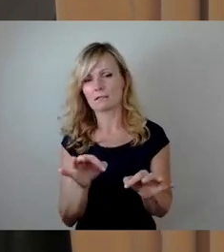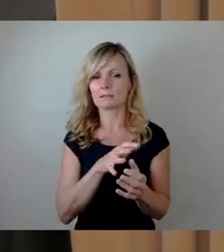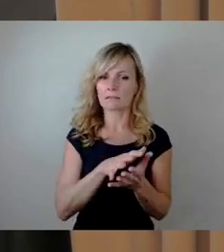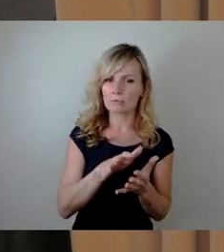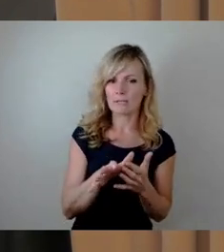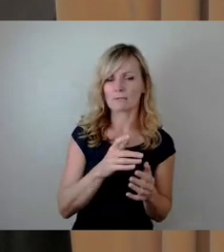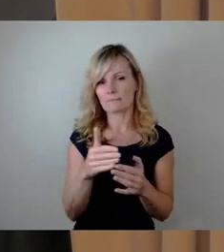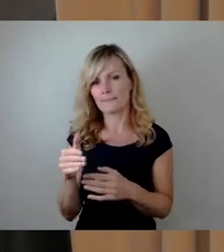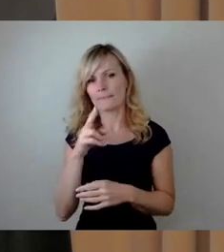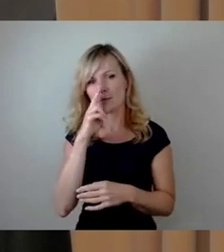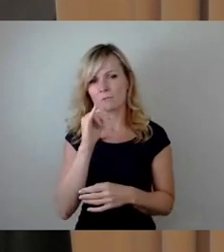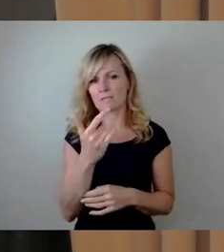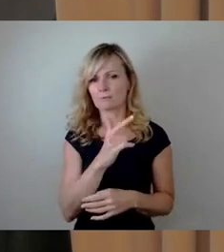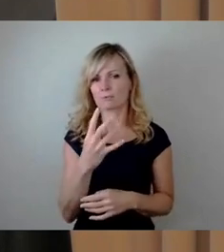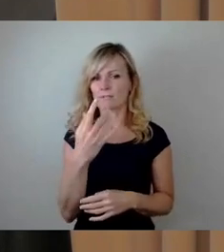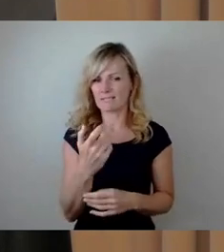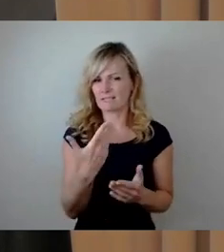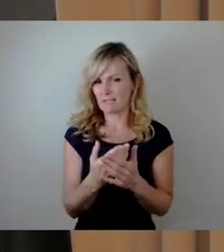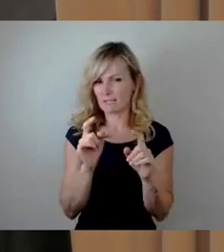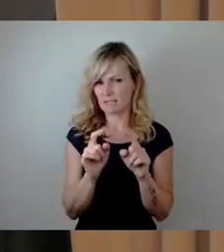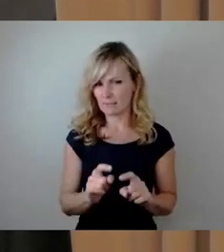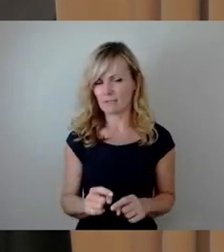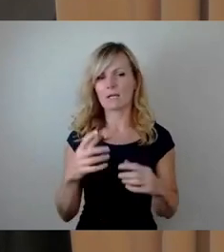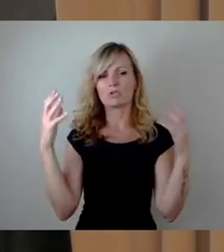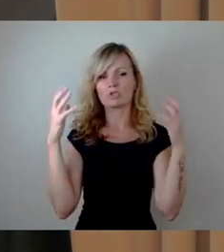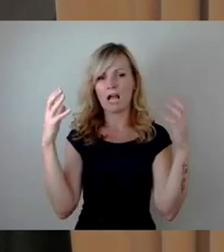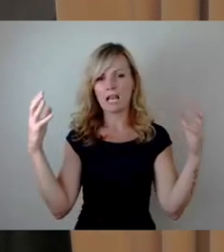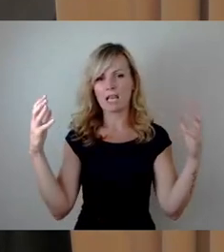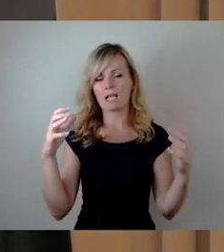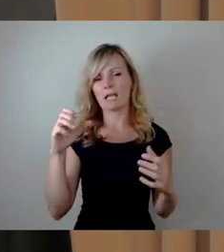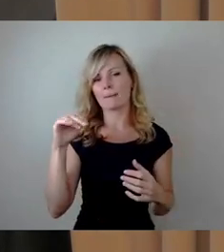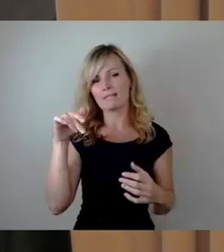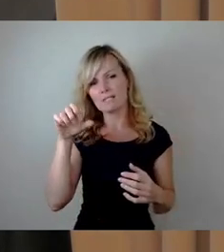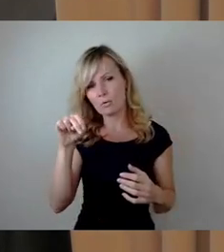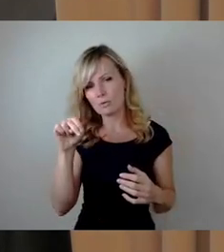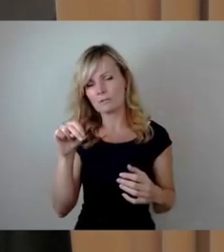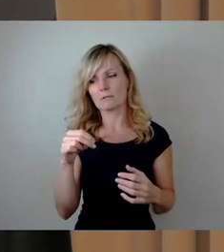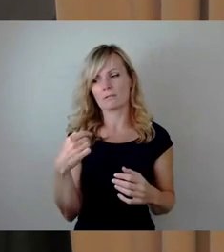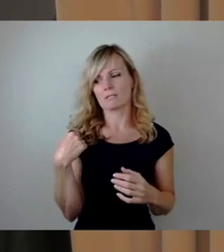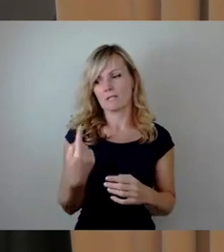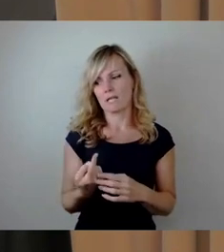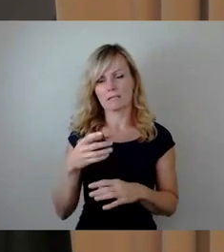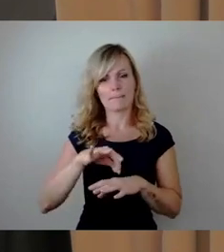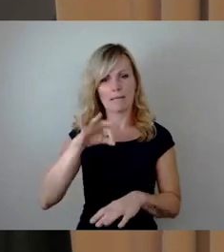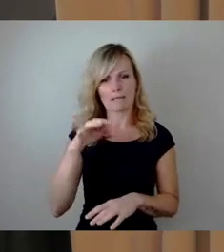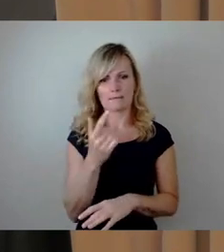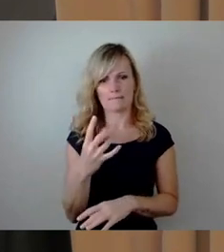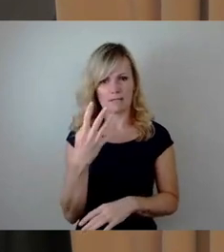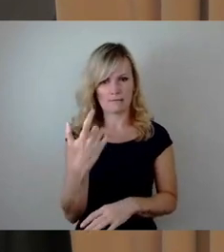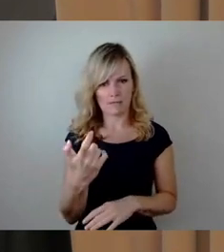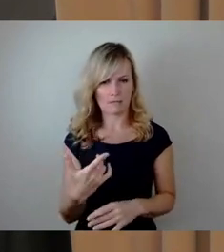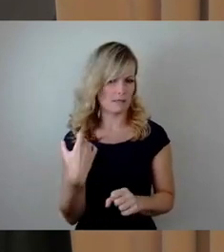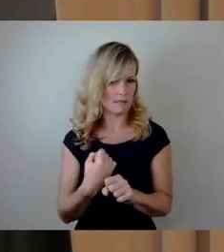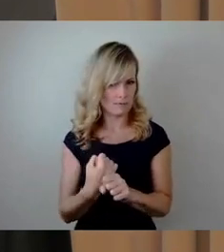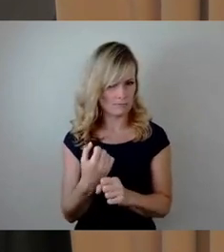Das flankierende Thema Schallemissionen wird seit März 2024 erarbeitet. Die Federführung